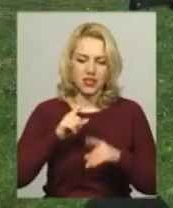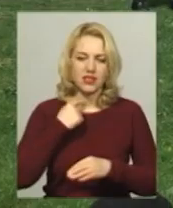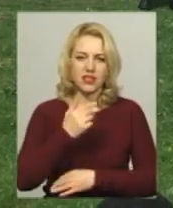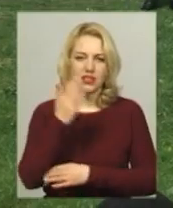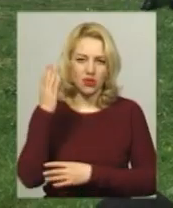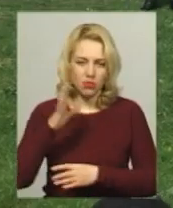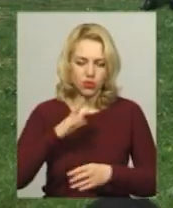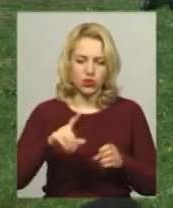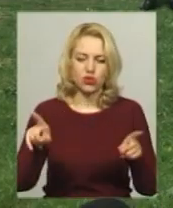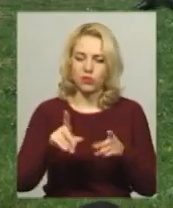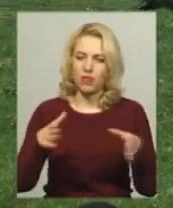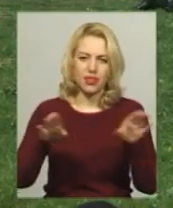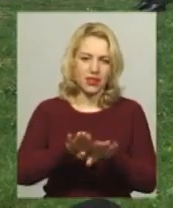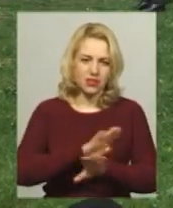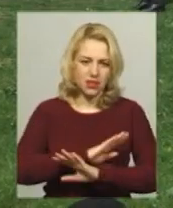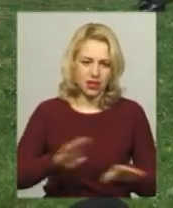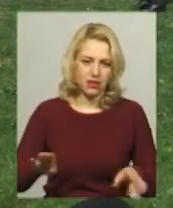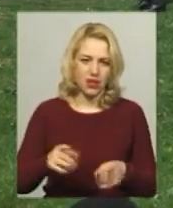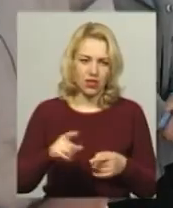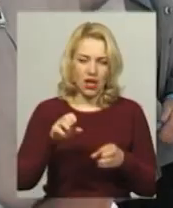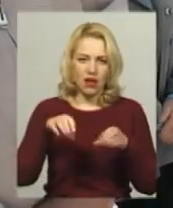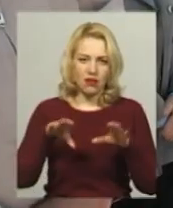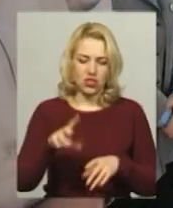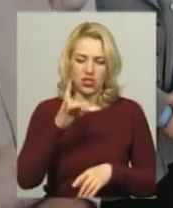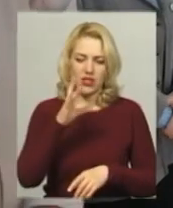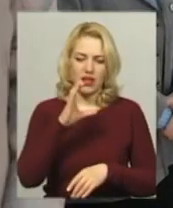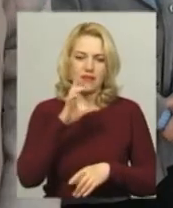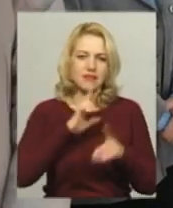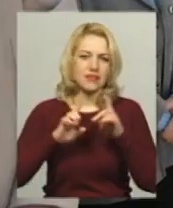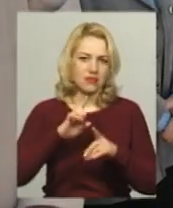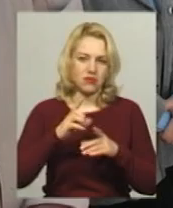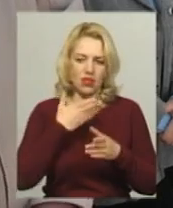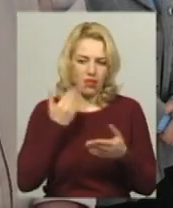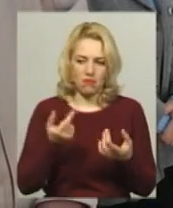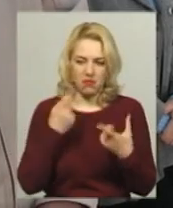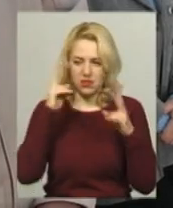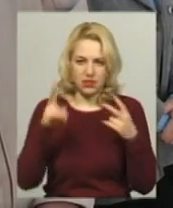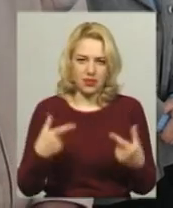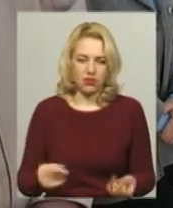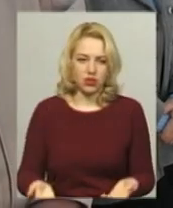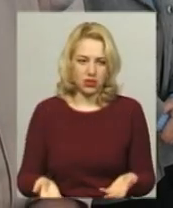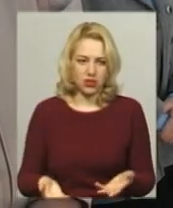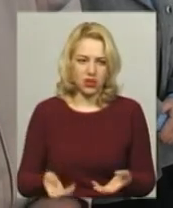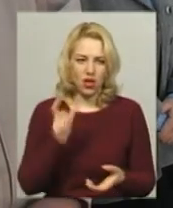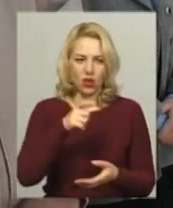що не закривати лікарню. Чомусь рішення сесії немає, не знають. А де зараз націонарна допомога буде? не до мене питання.